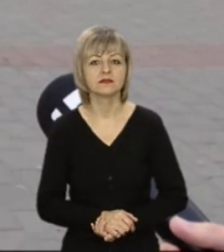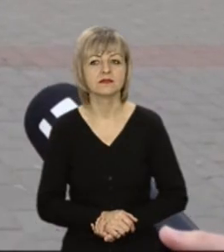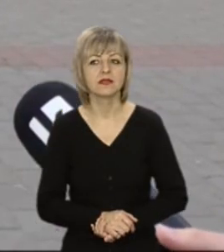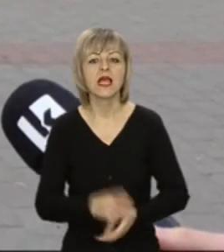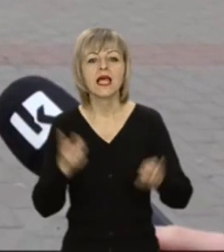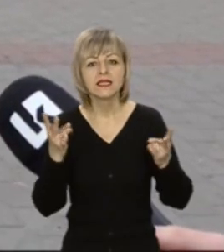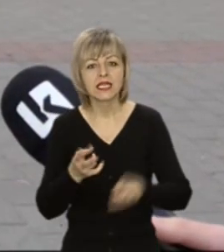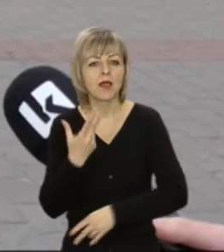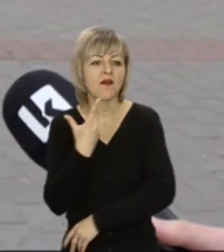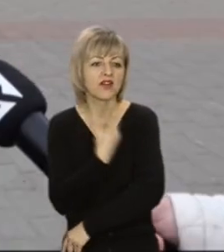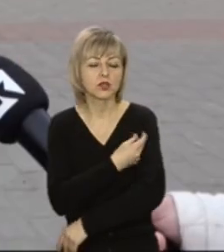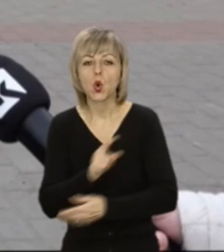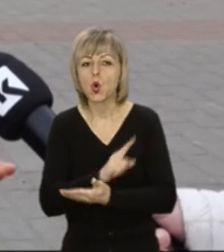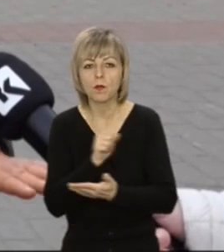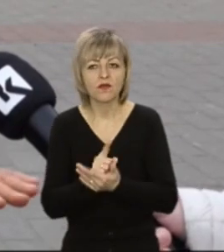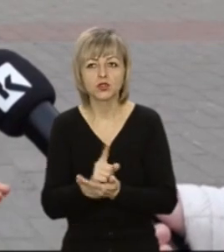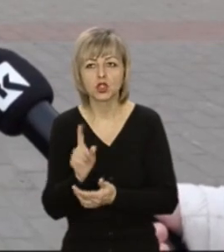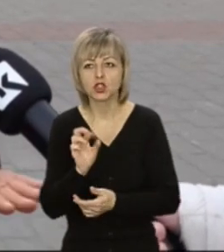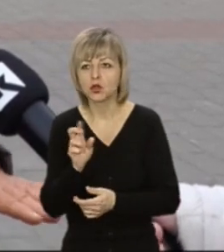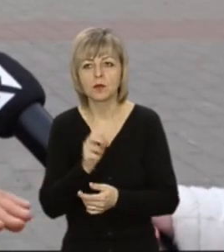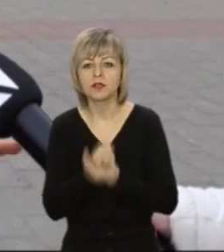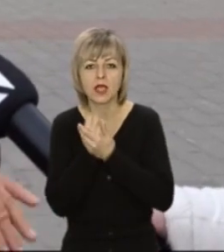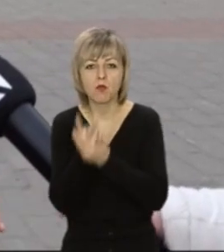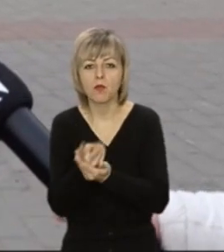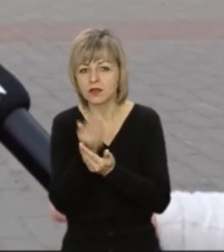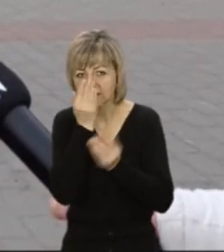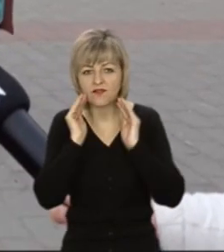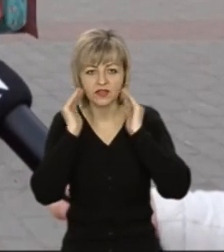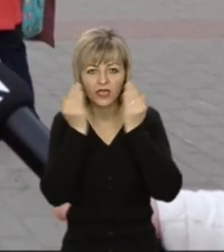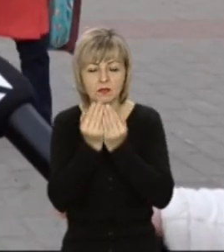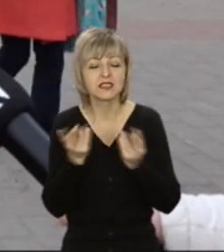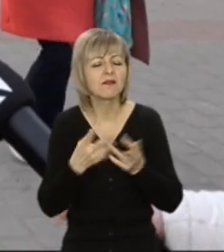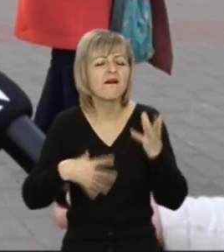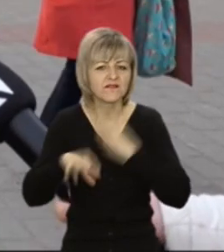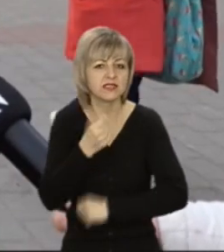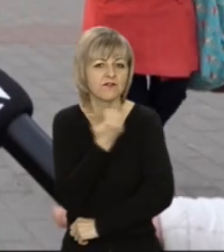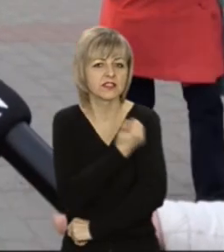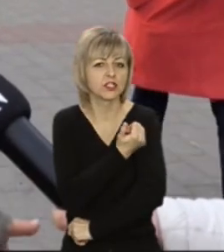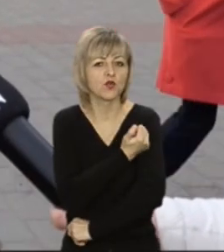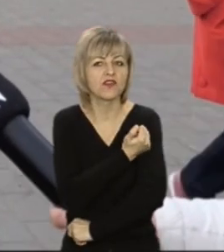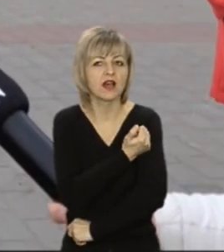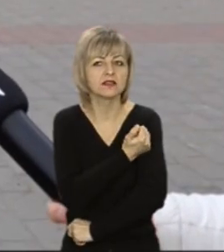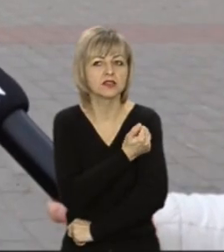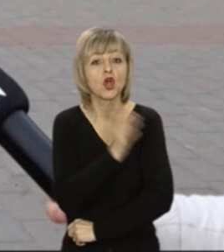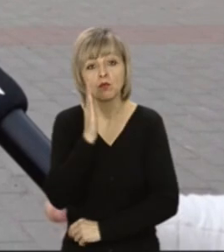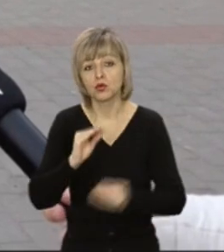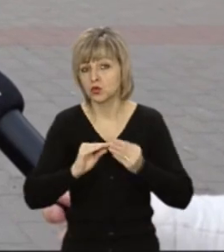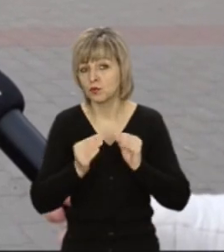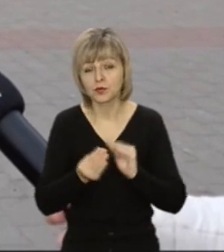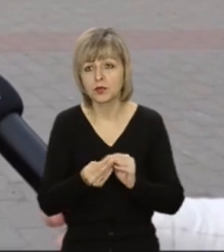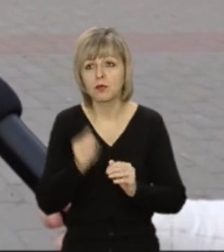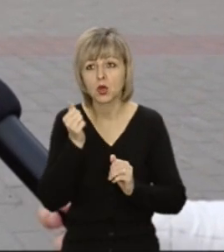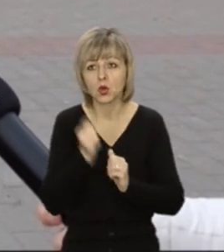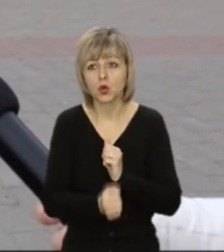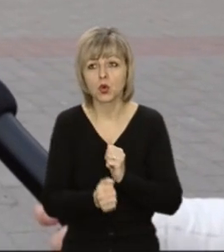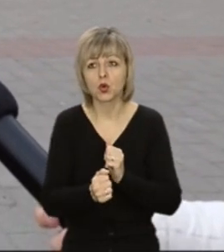Треба вакцинувати, обов'язково. Щоб не попасти в реємацію, треба всім вакцинуватися. Бо будуть проблеми, кожен повинен